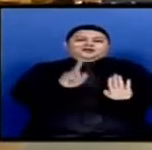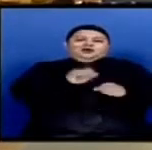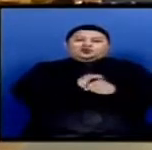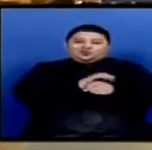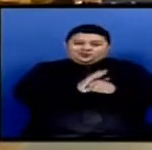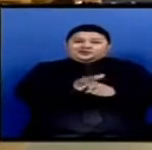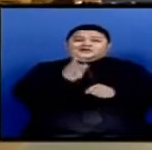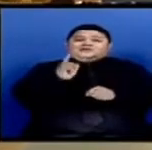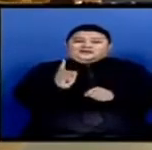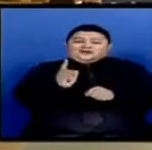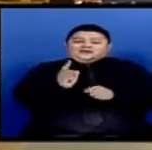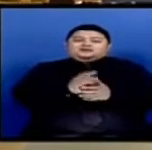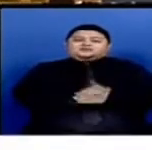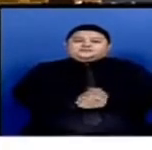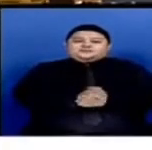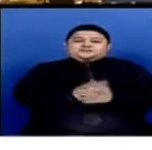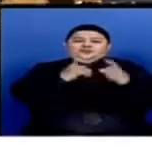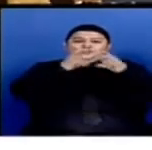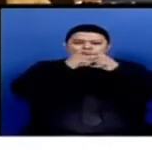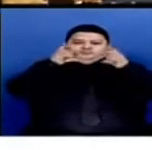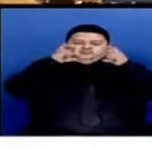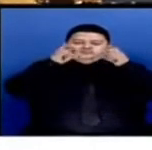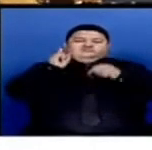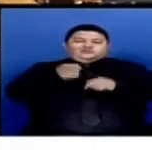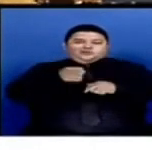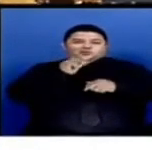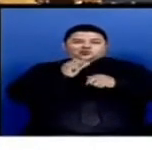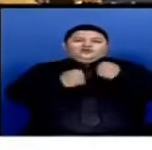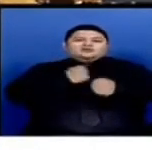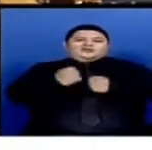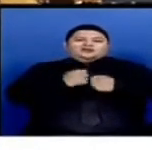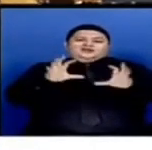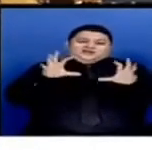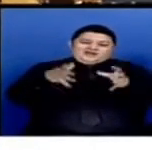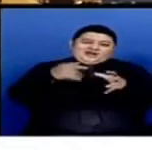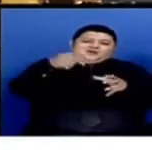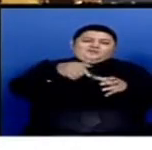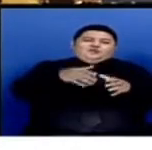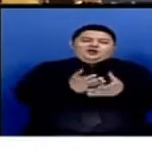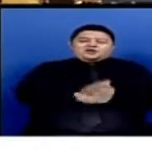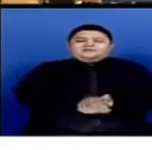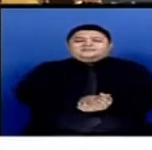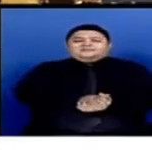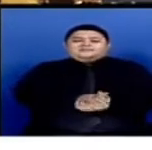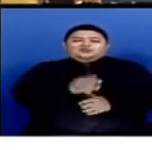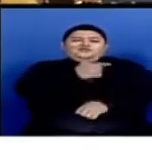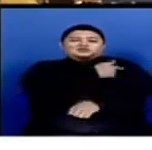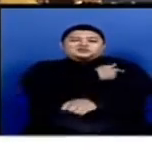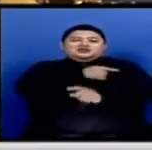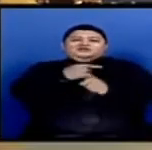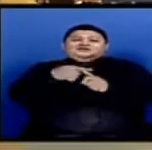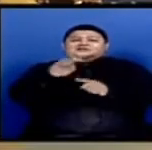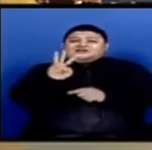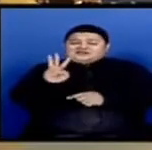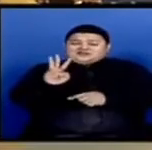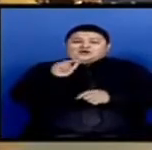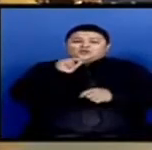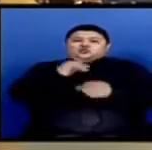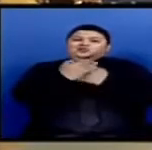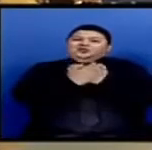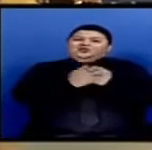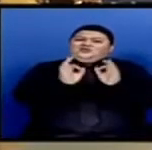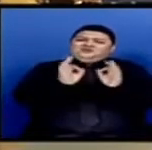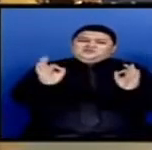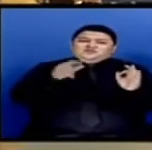COVID-19 masih ada, selalu disiplin memakai masker saat beraktifitas di dalam ruangan. Vaksinasi lengkap dan booster untuk perlindungan